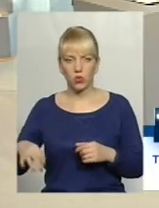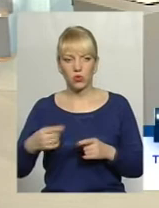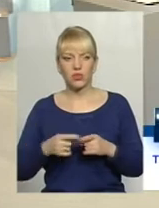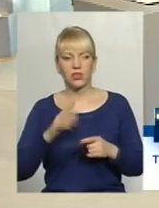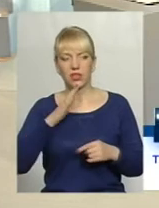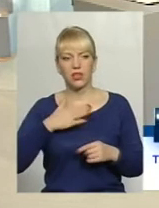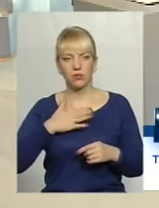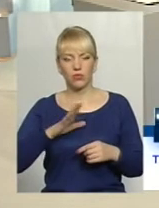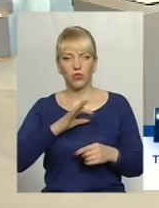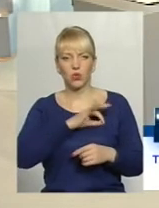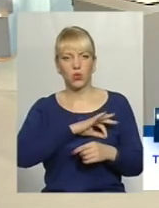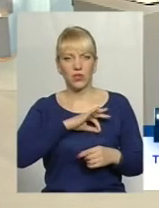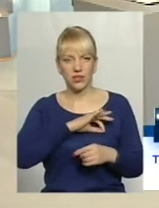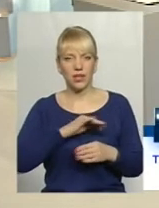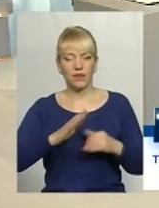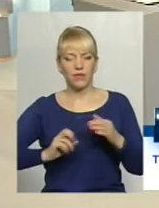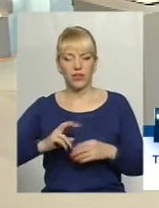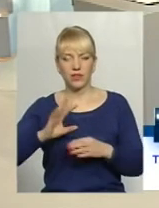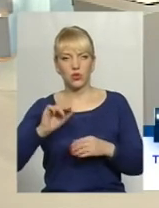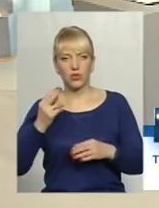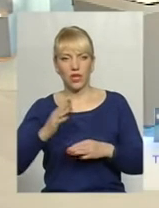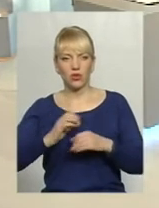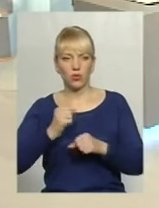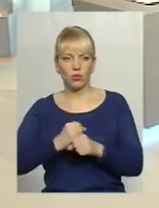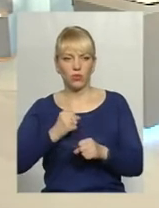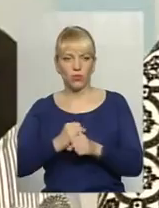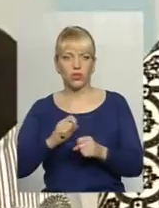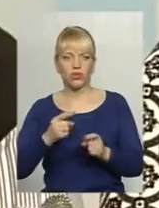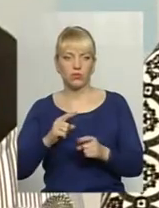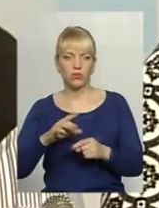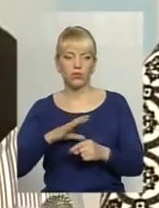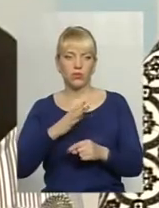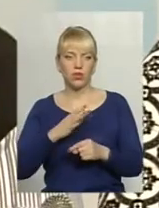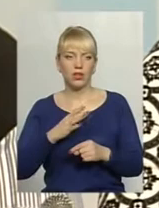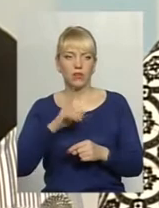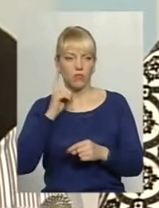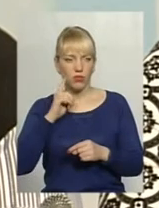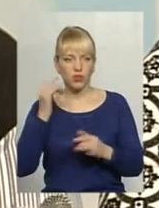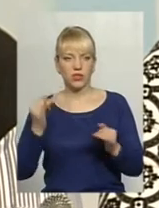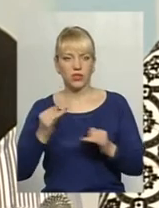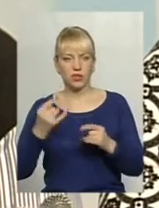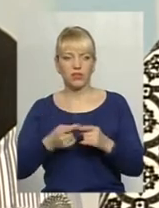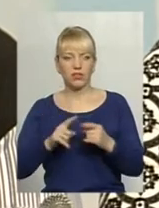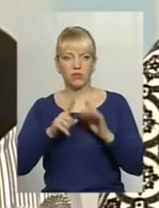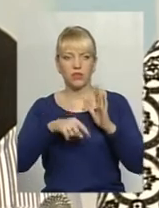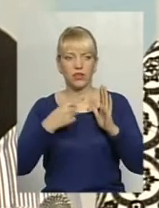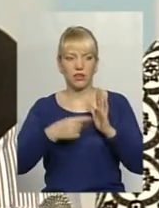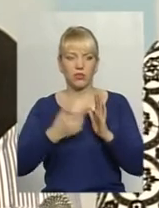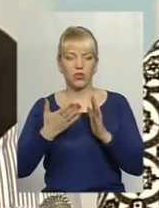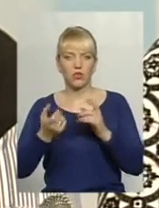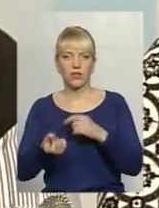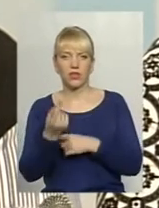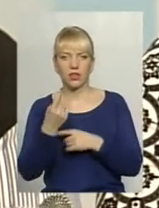юрист, фахівці соціальної роботи, тому були навіть, ну, молодь цікавиться цим питанням, якщо виникла